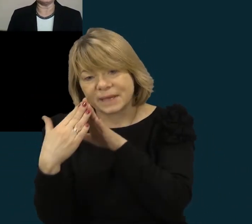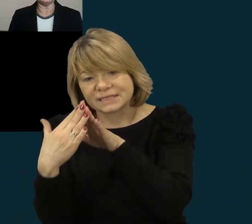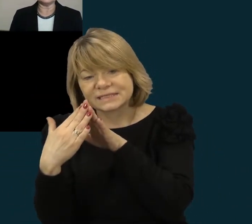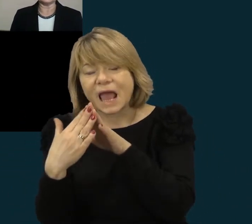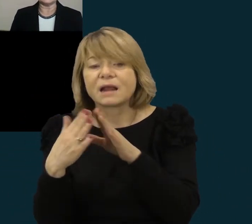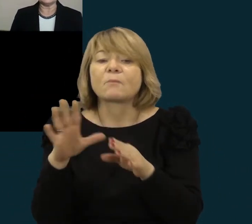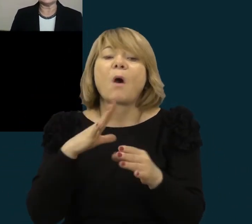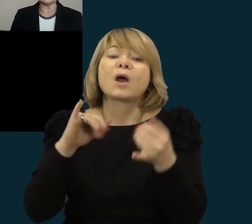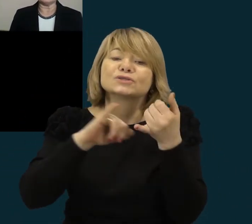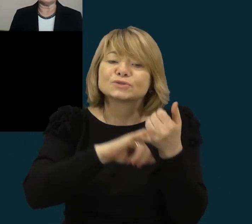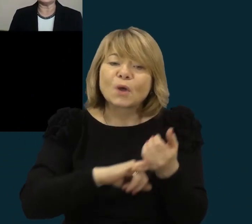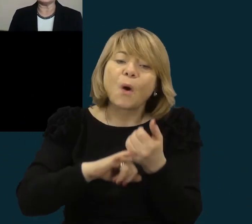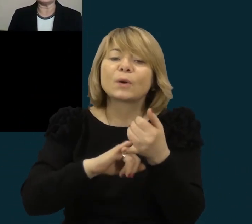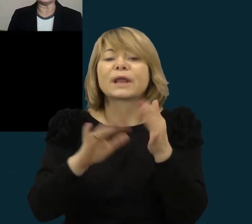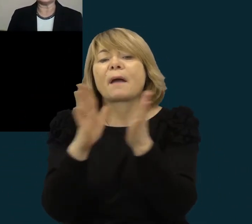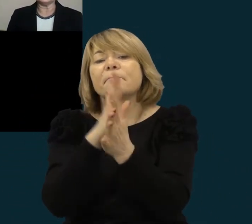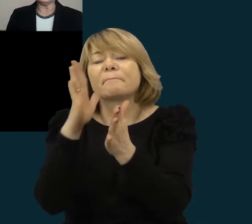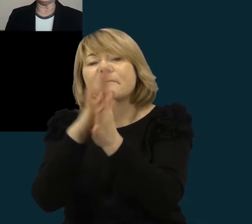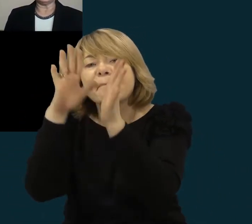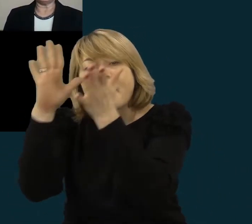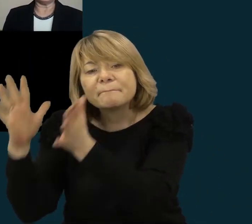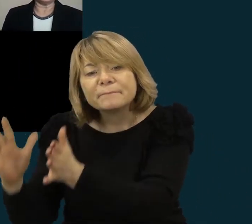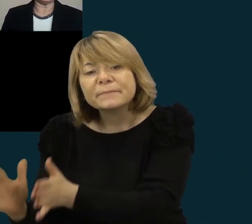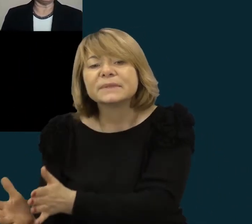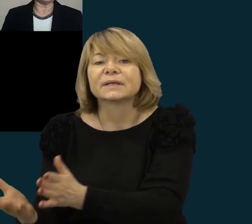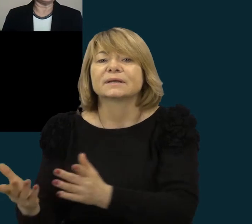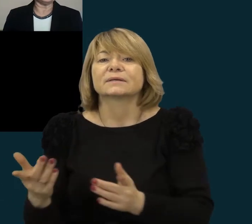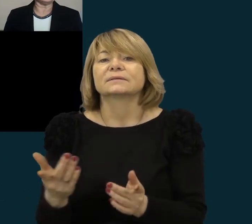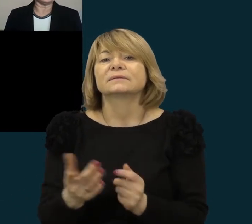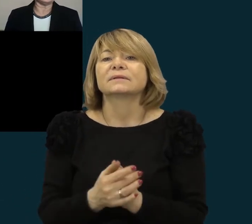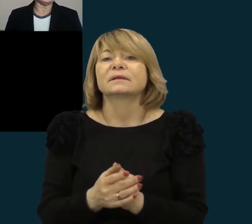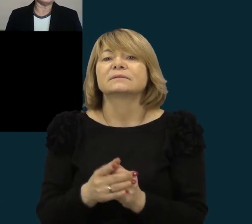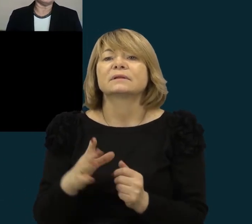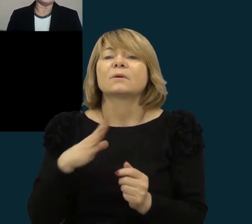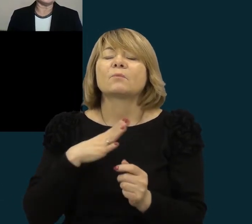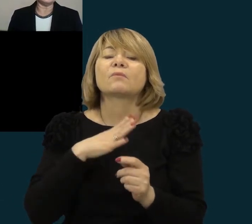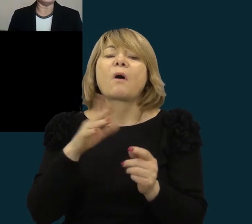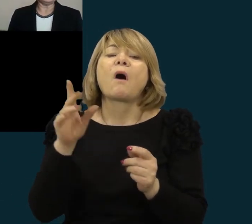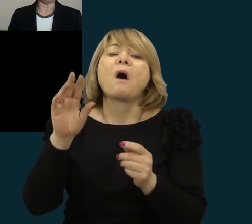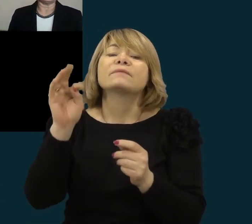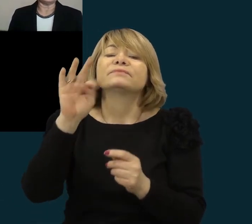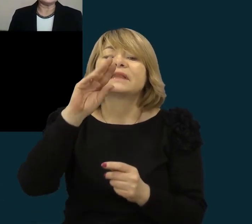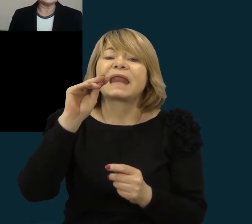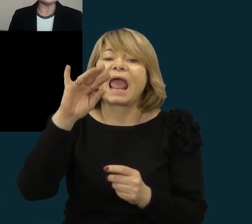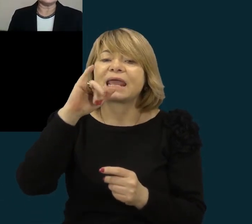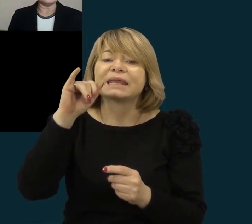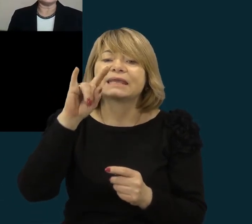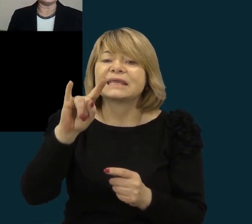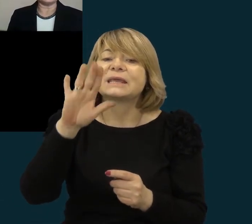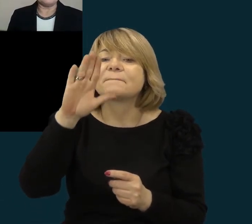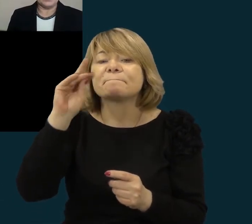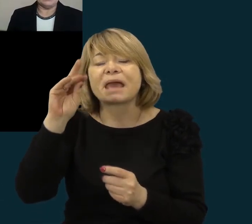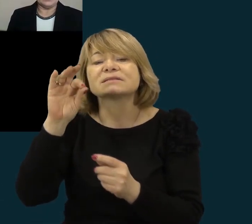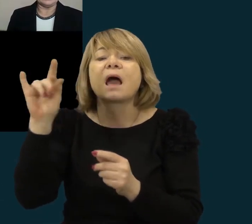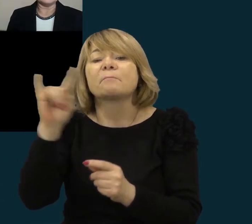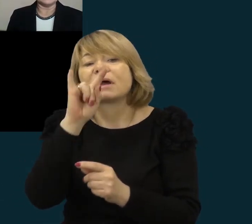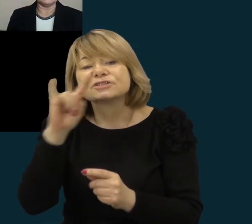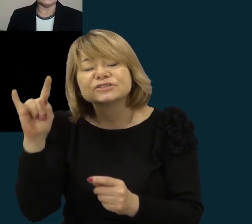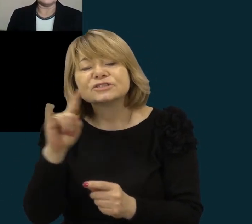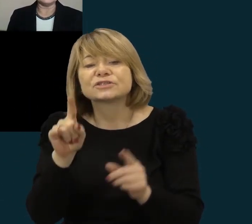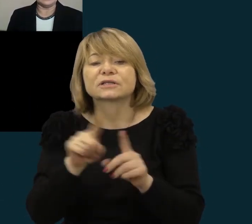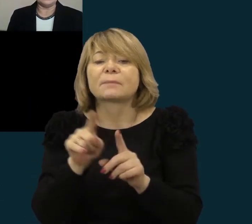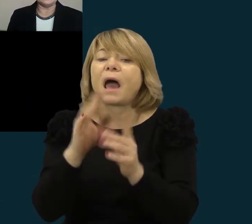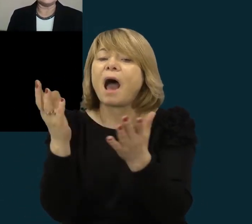istorija, kultūriniais paminklais, kokį stilpiais, švenčiausia treibės bažnyčios architektūros tyliumi ir rasti seniausią kartą pavėgę,